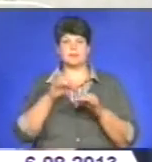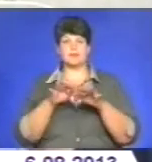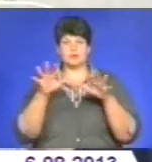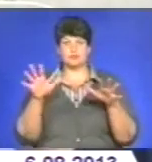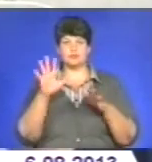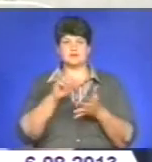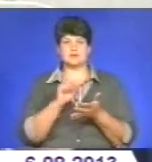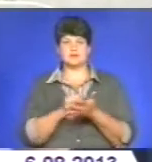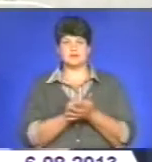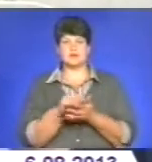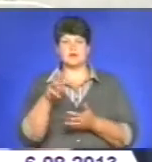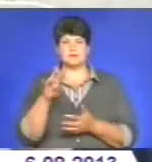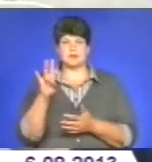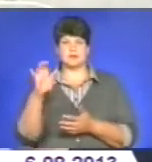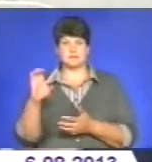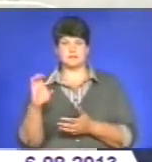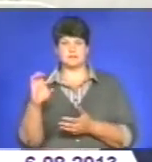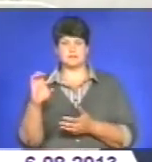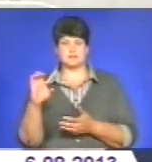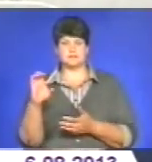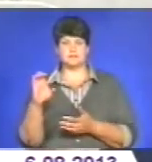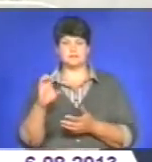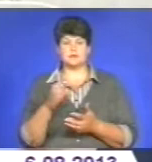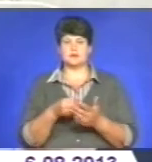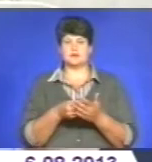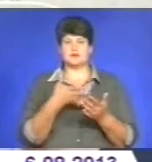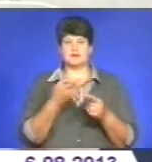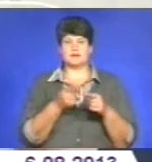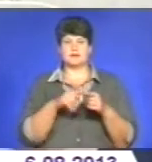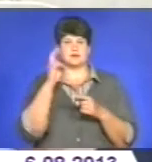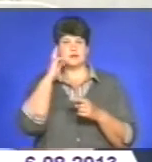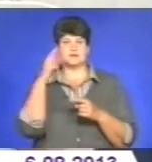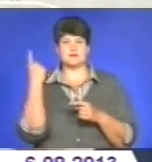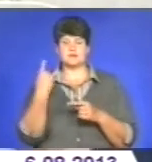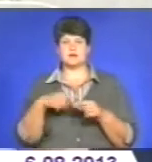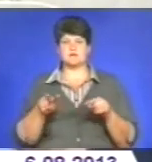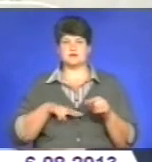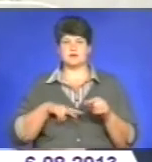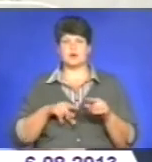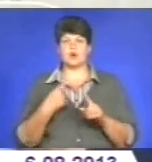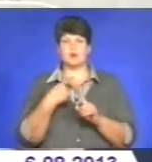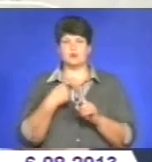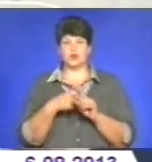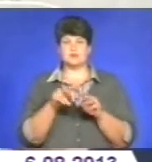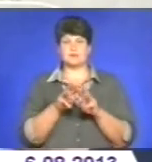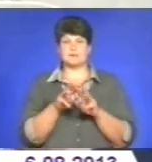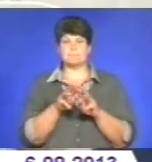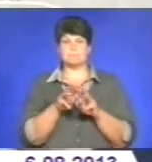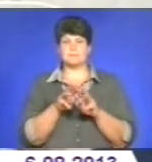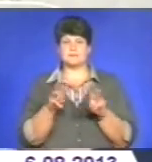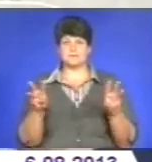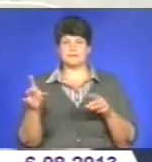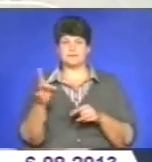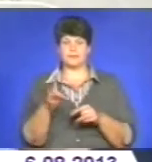займати служба по чрезвичайним ситуаціям. Тарифи – це Київська областна администрація плюс Минрегіон. Ми візьмемо питання на